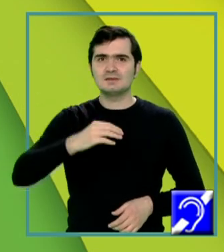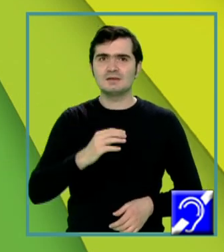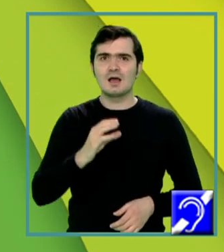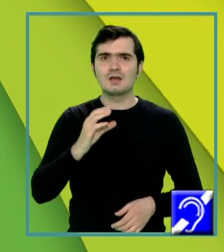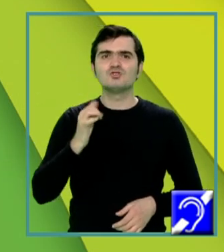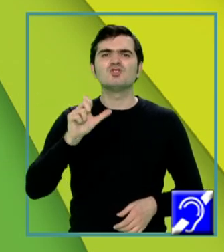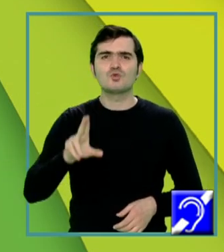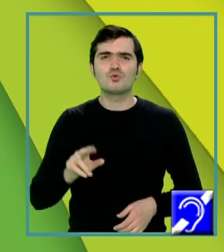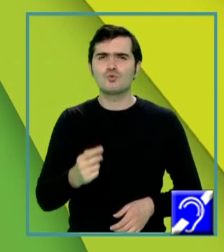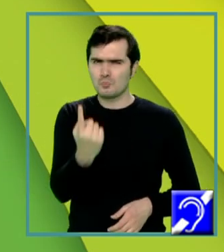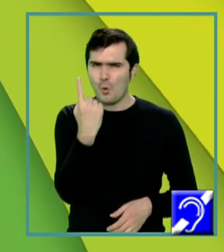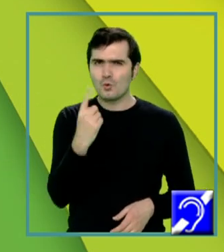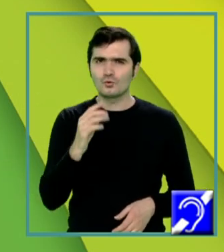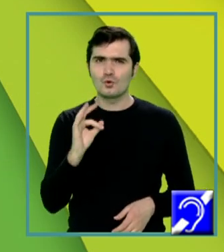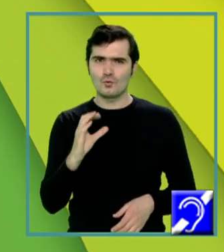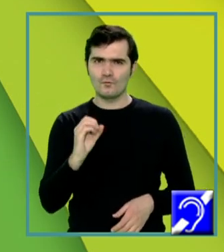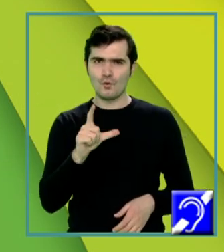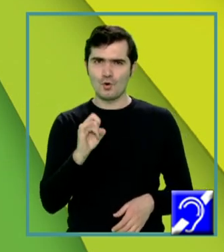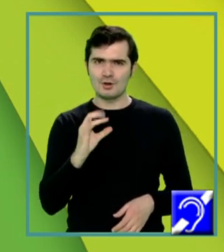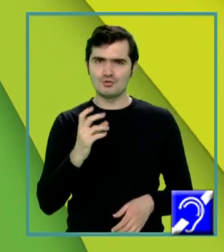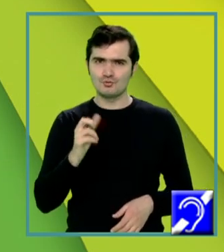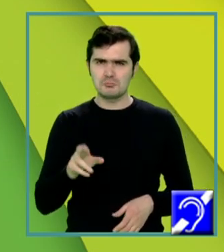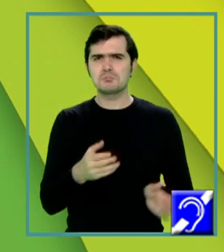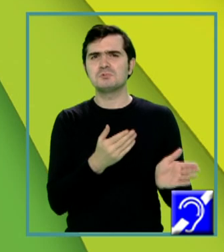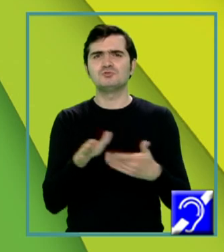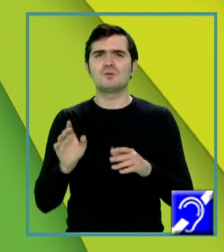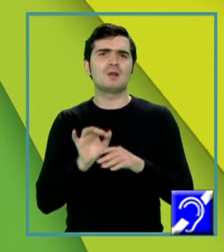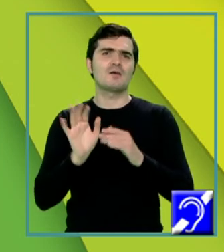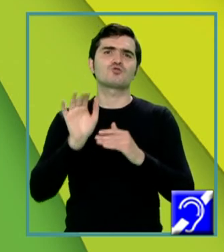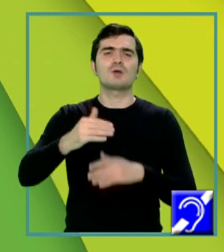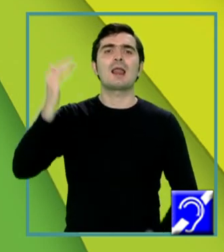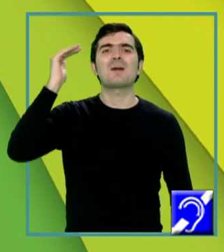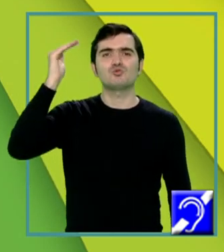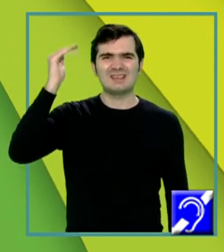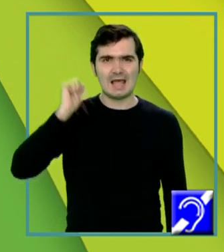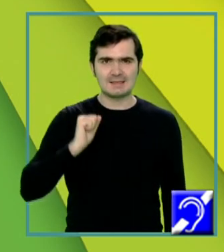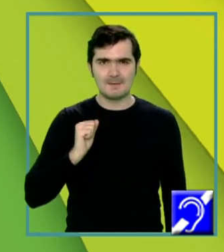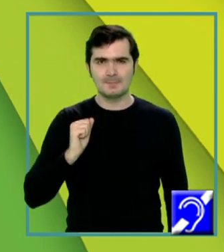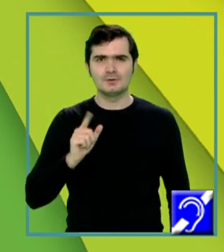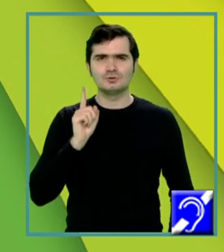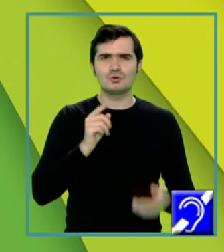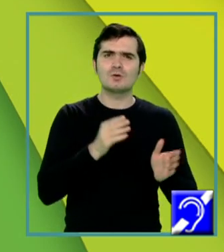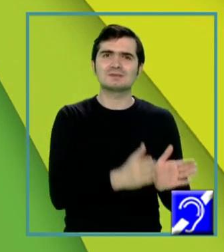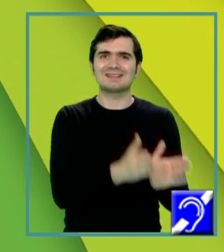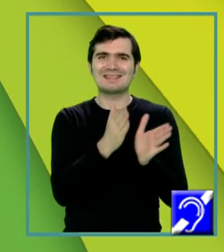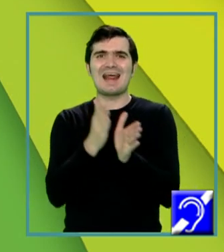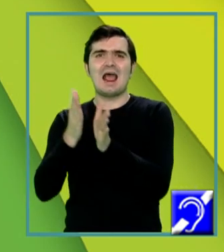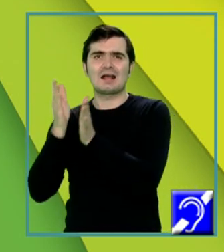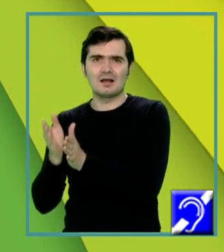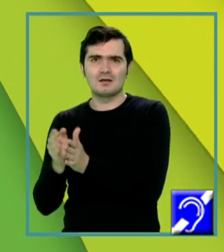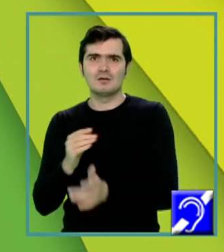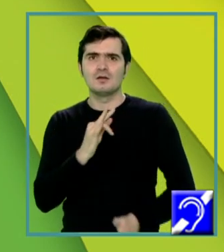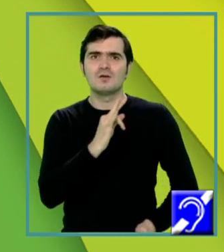folicul, din categoria celor primari, își începe maturizarea. El va trece succesiv prin stadiu de